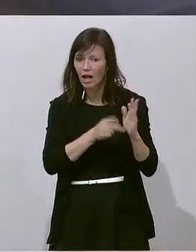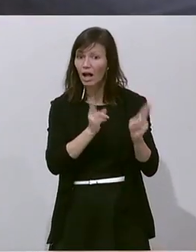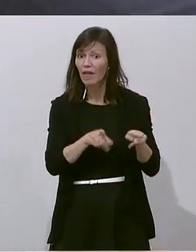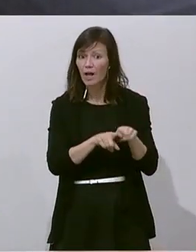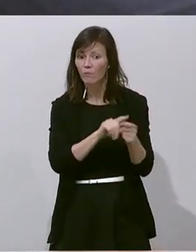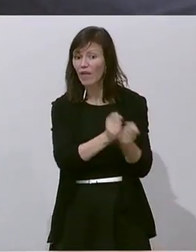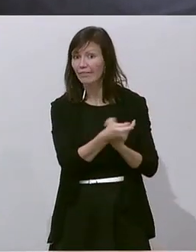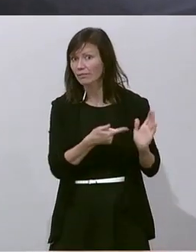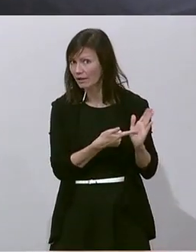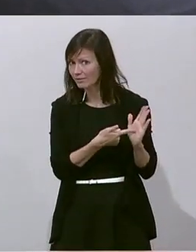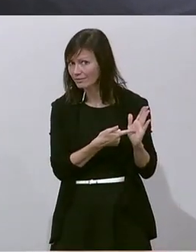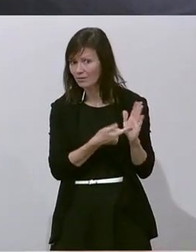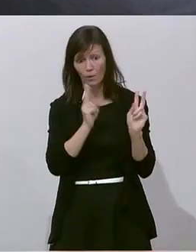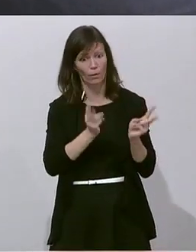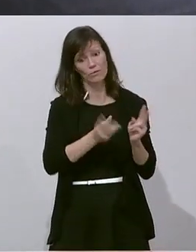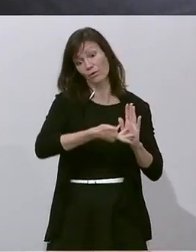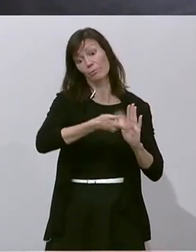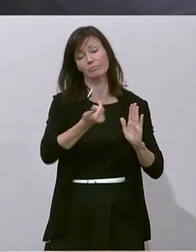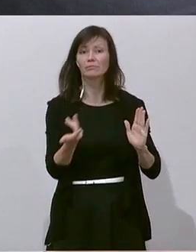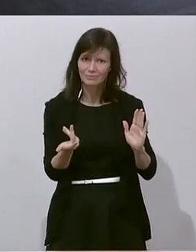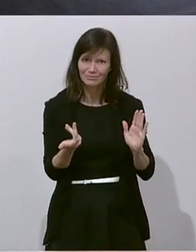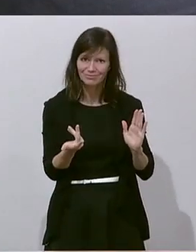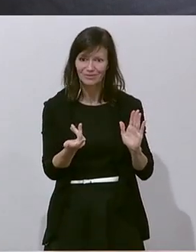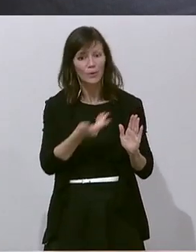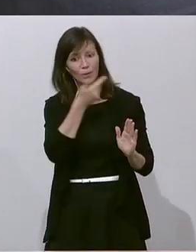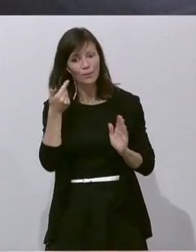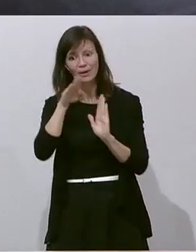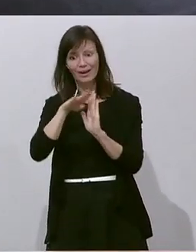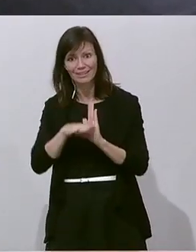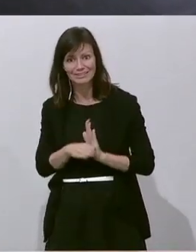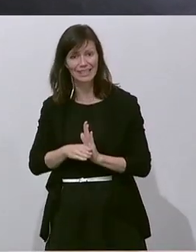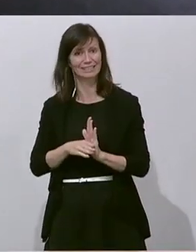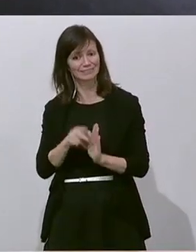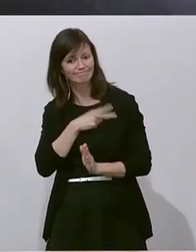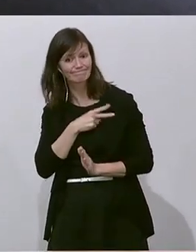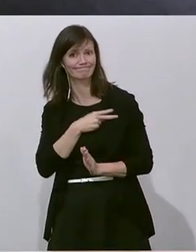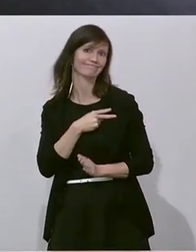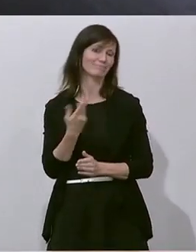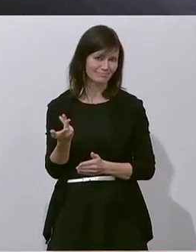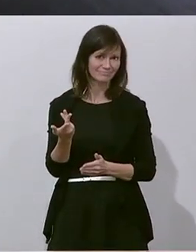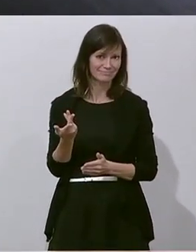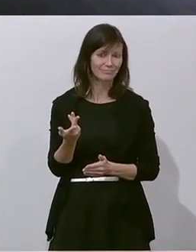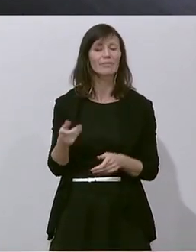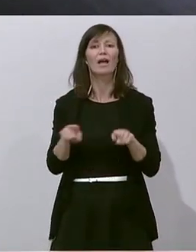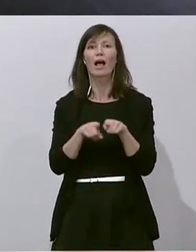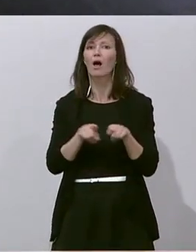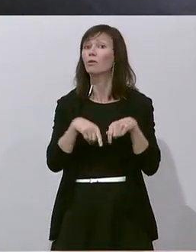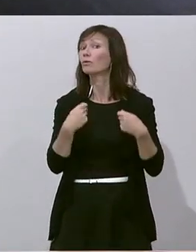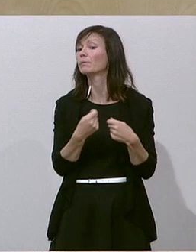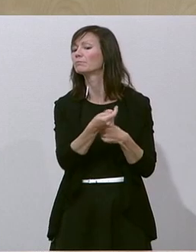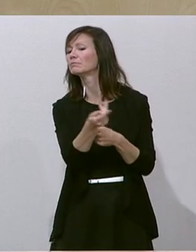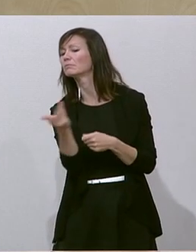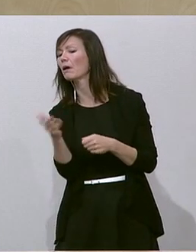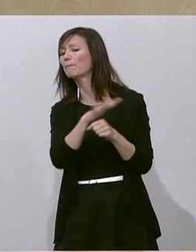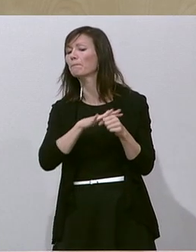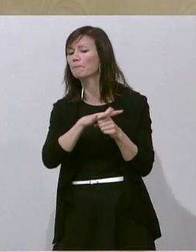auch verändert, kann man verändern, sind also keine gesetzliche Garantie. Und es gibt nur nebenbei erwähnt natürlich auch einige Branchen,